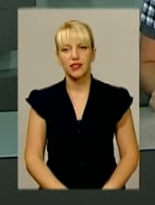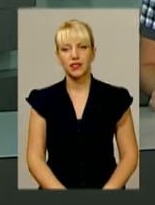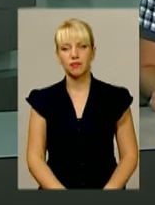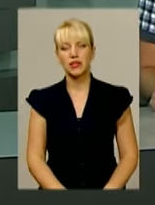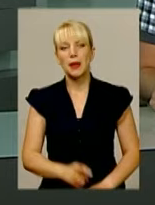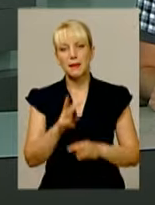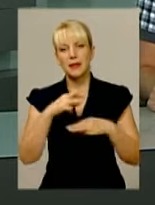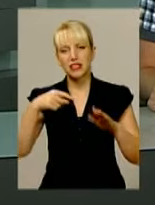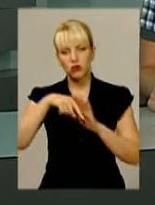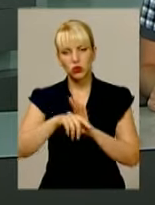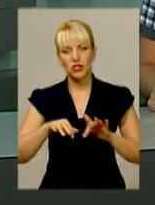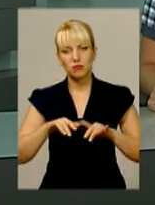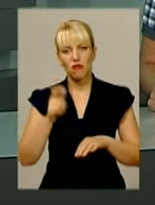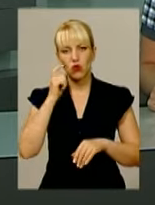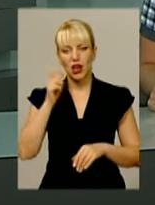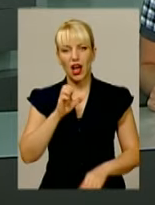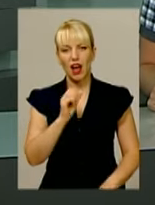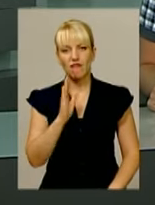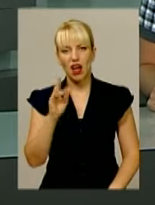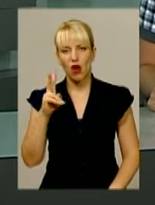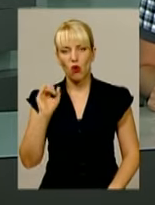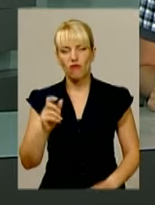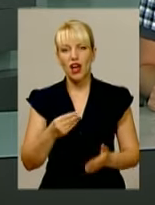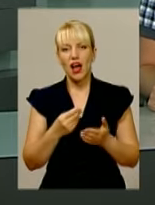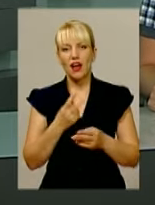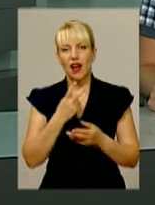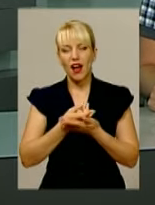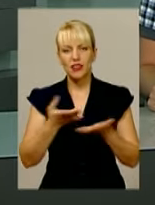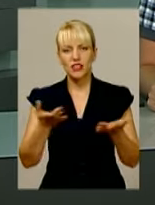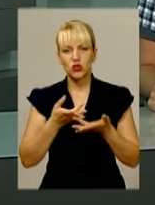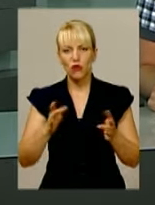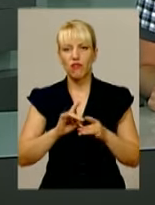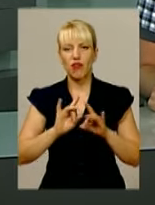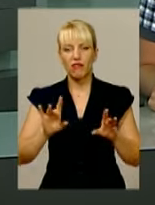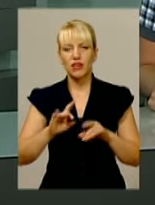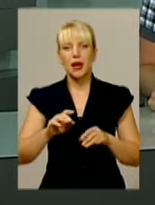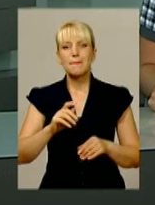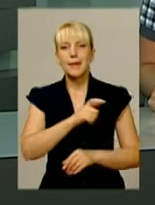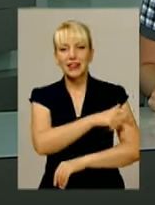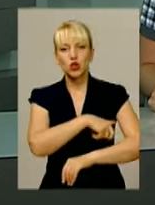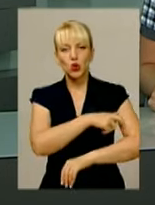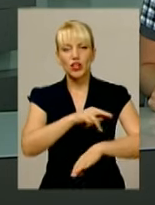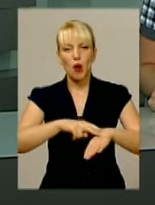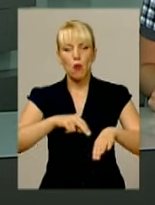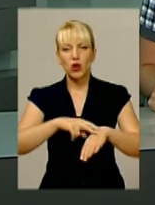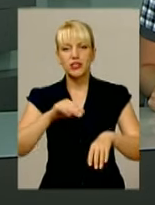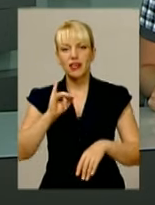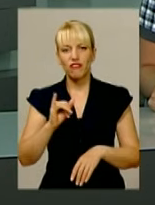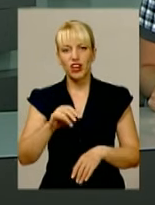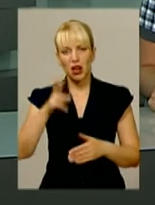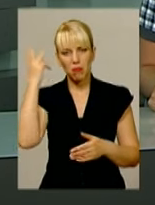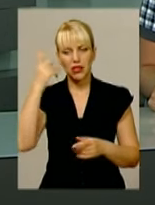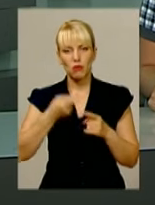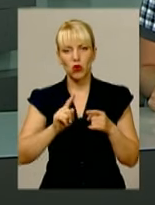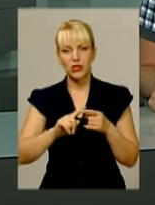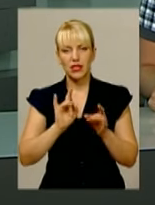Міністр внутрішніх справ України Арсен Аваков анонсував створення патрульної поліції в Хмельницькому. Про це він повідомив на своїй сторінці